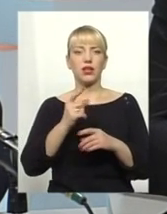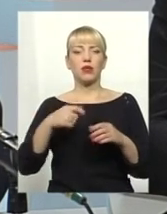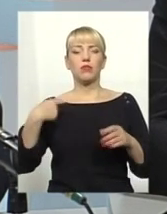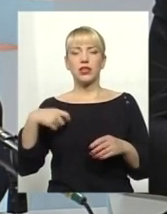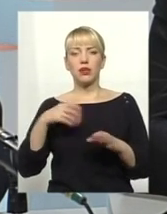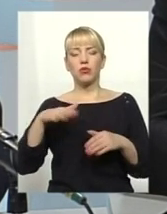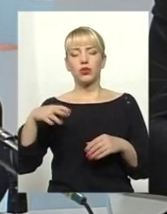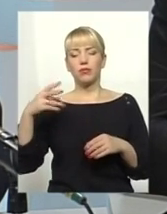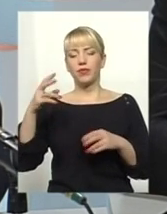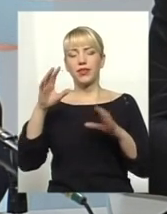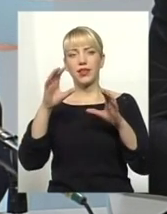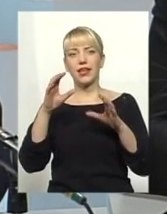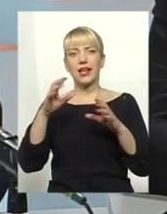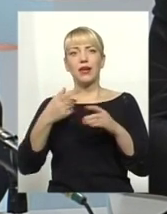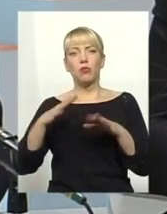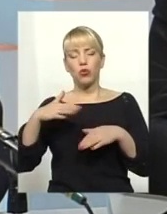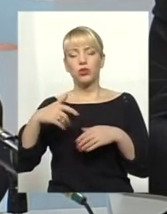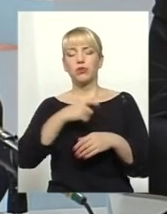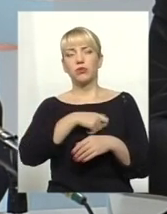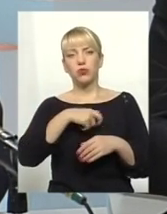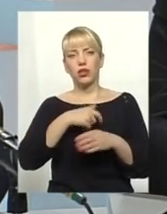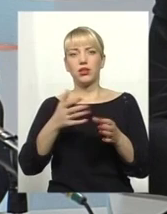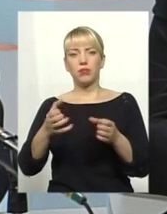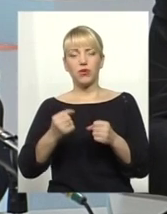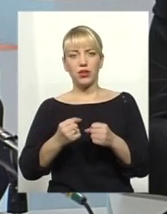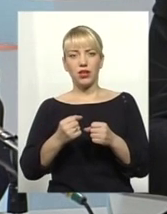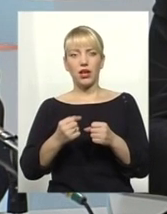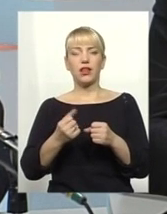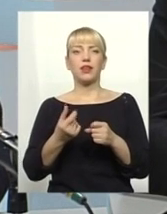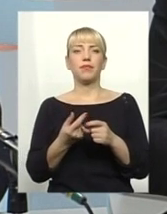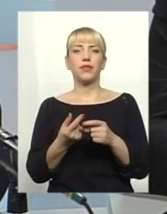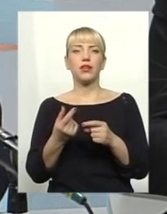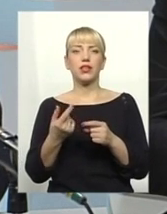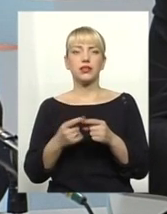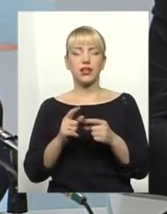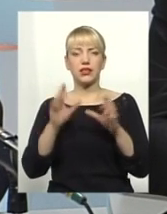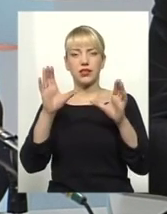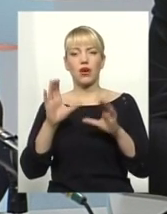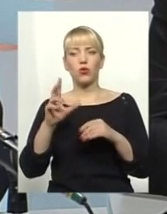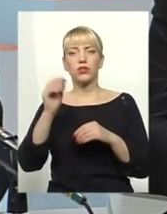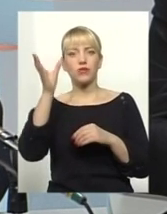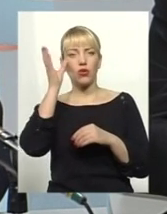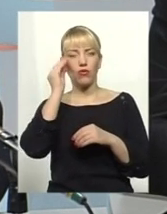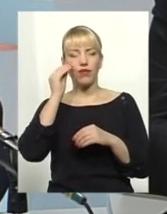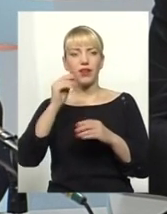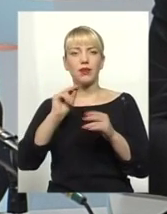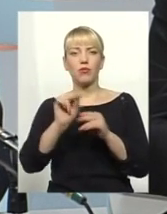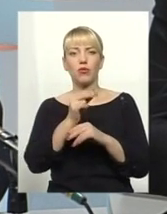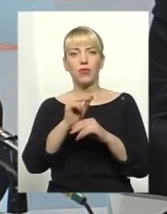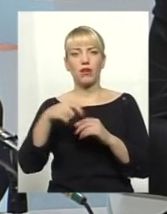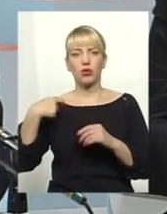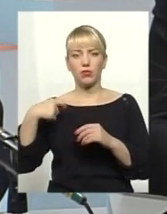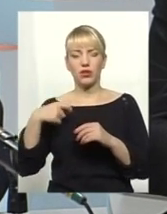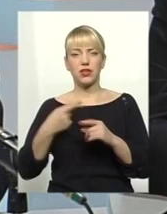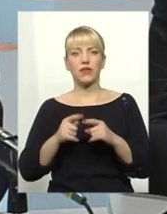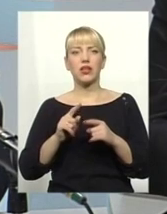прийняли вже з рахуванням зауважень президента даний закон і запровадили його не з 1 січня наступного року, що